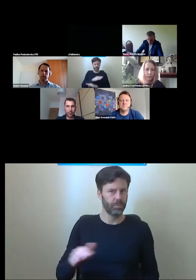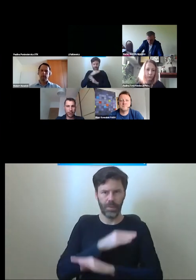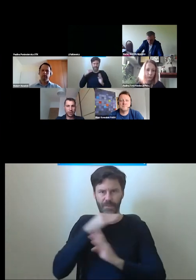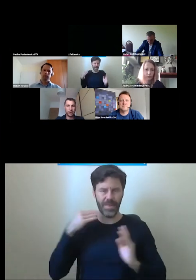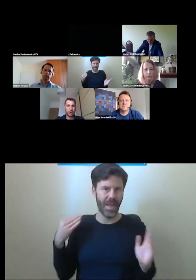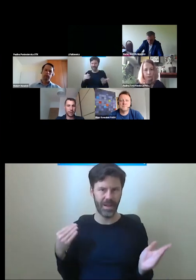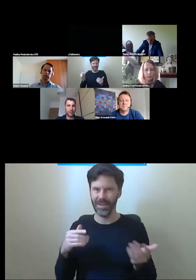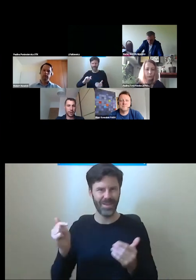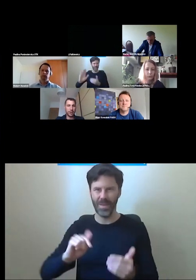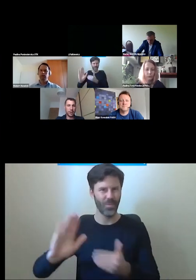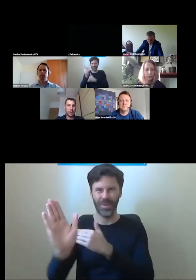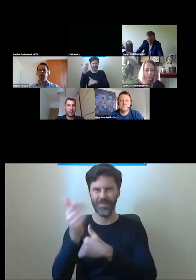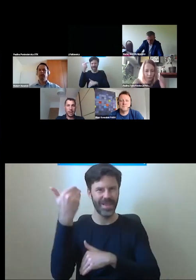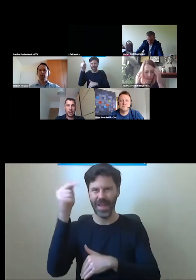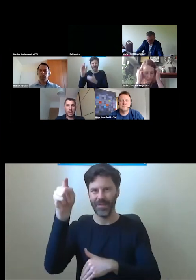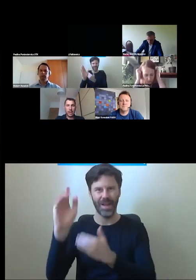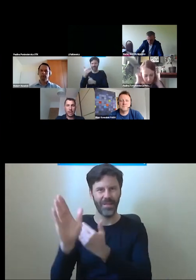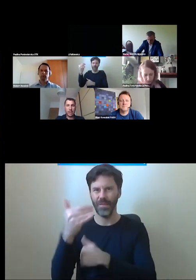zwykłego dźwigu osobowego.